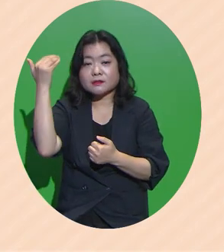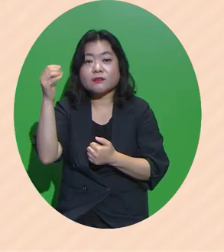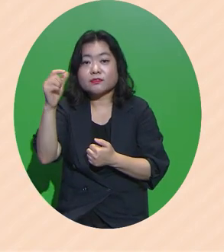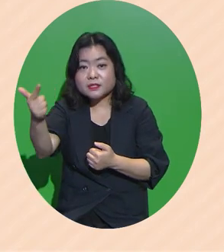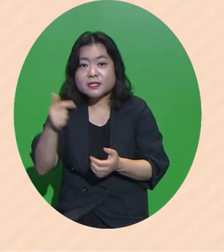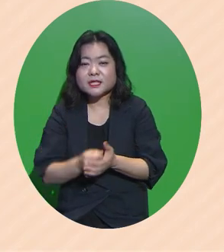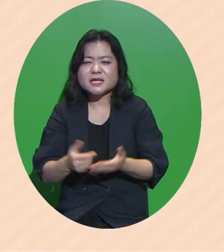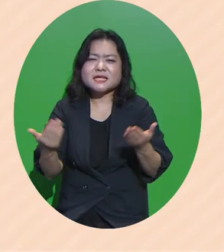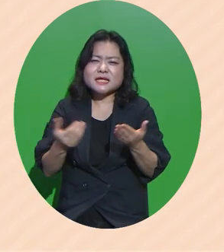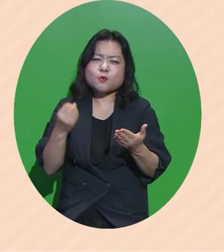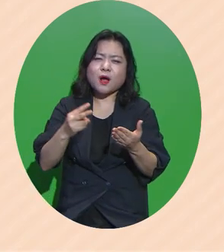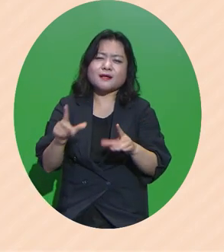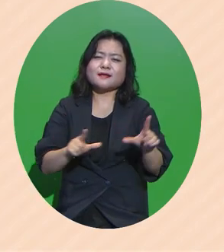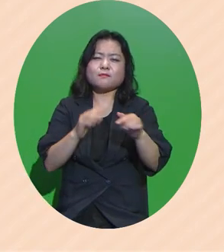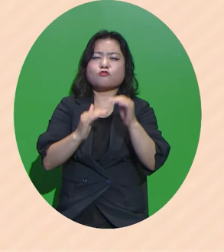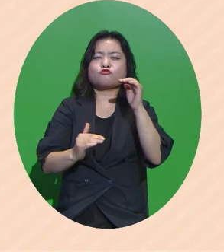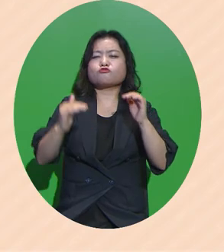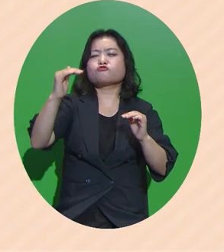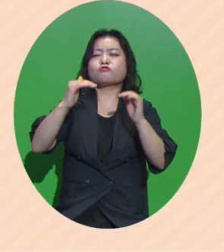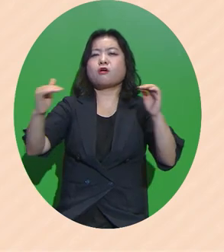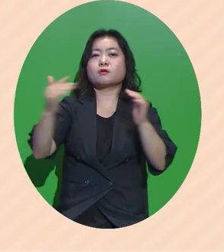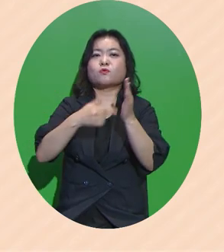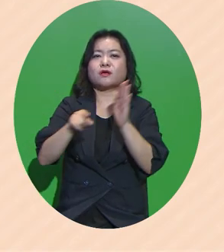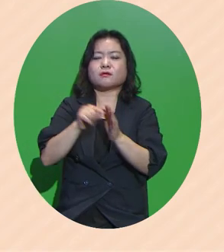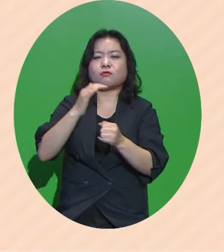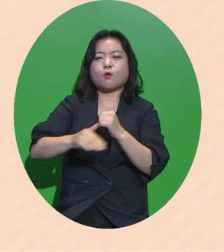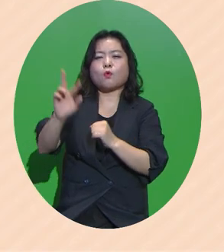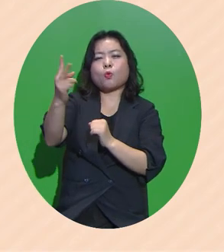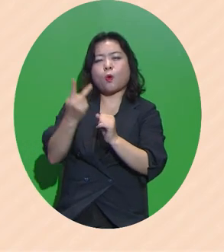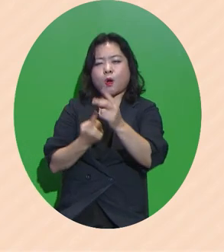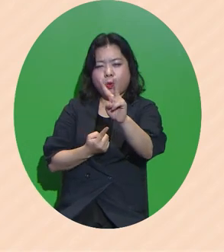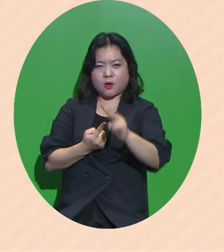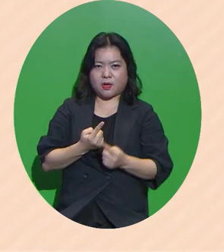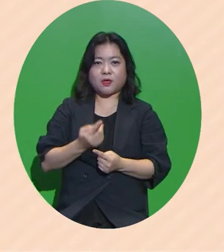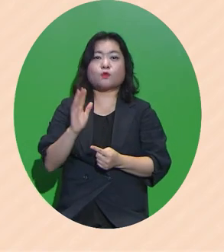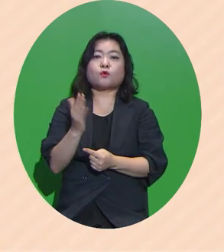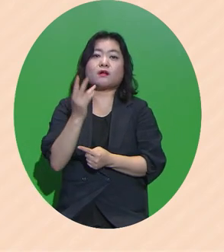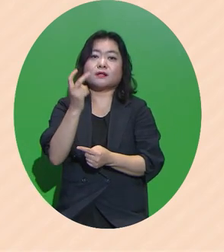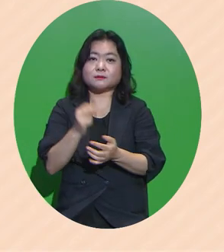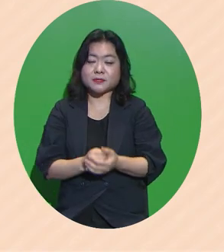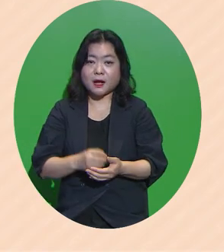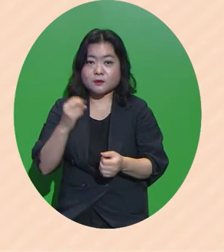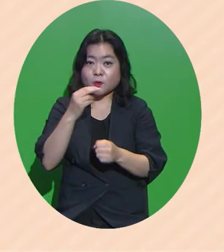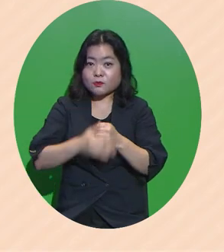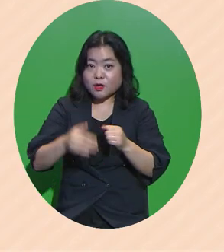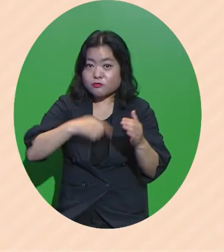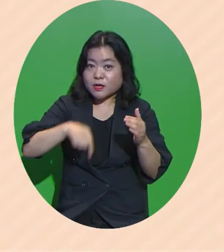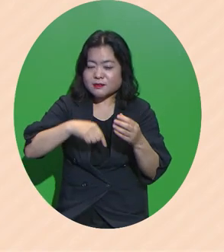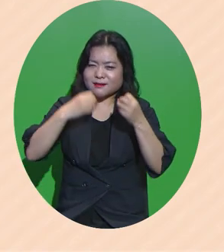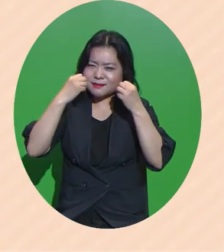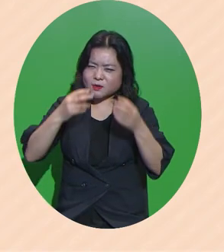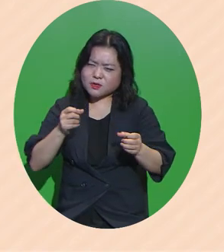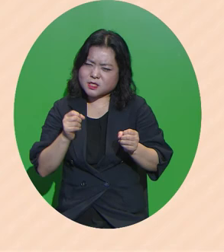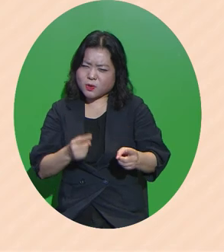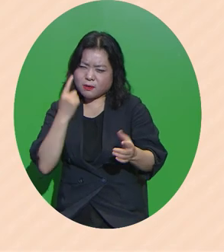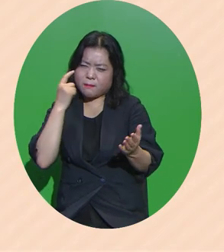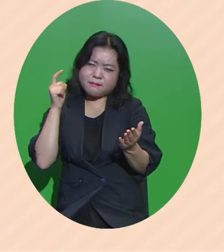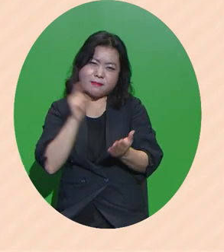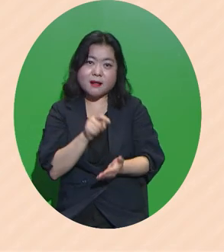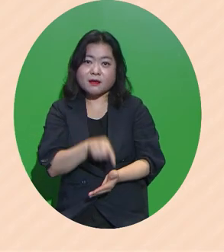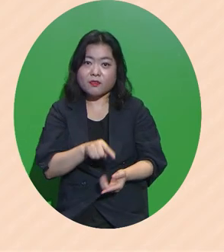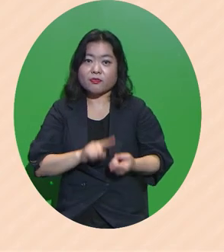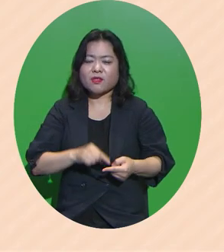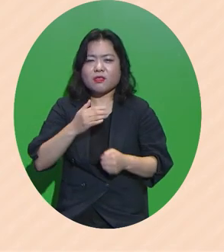일과 삶의 균형을 찾아서 다시 대구로 돌아오게 될 것입니다 그리고 대구에서 새로운 기회를 발견해서